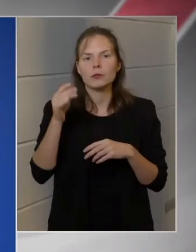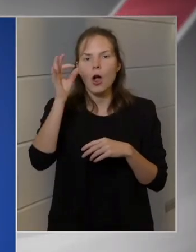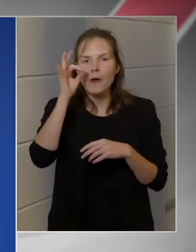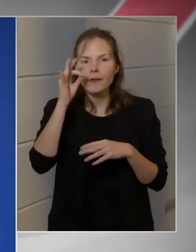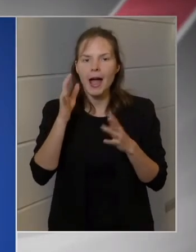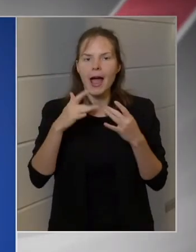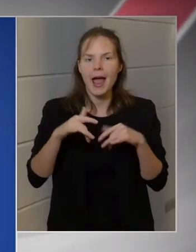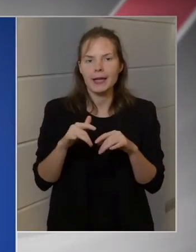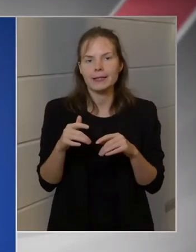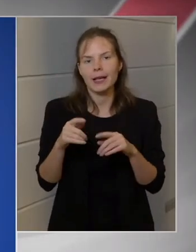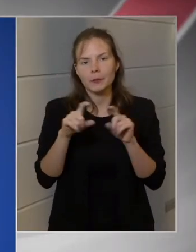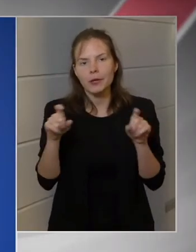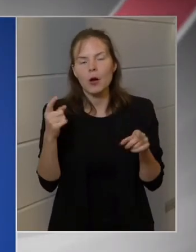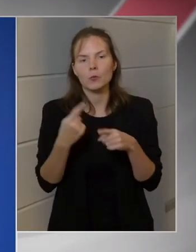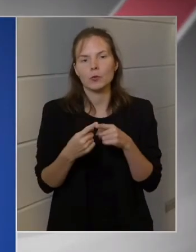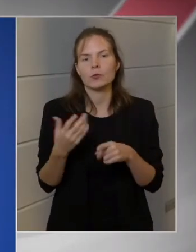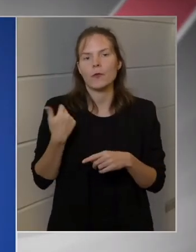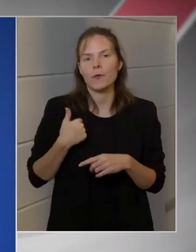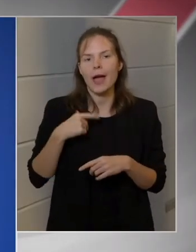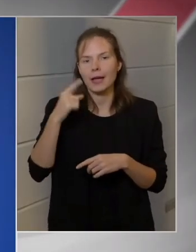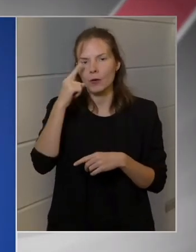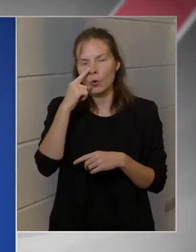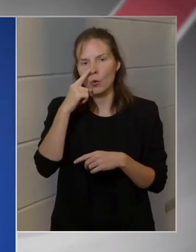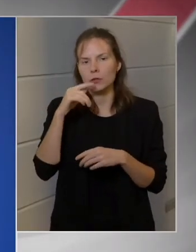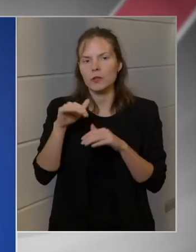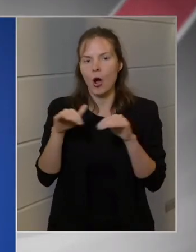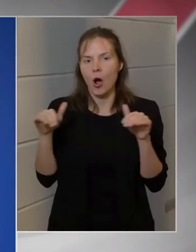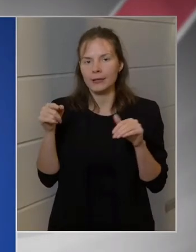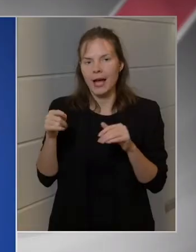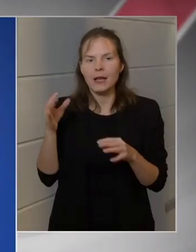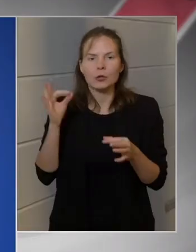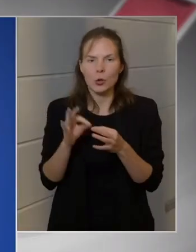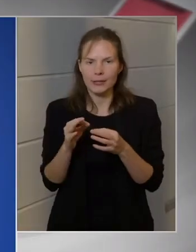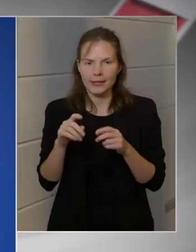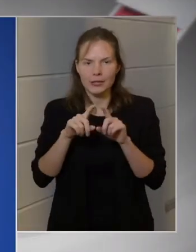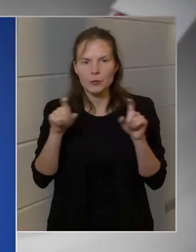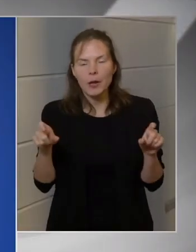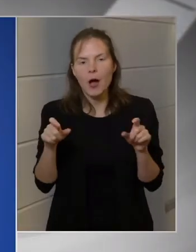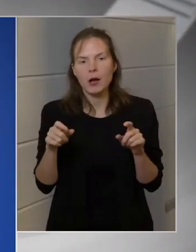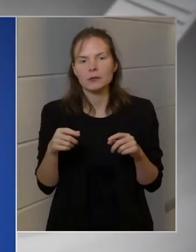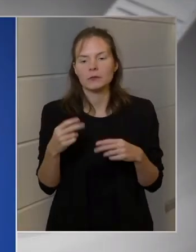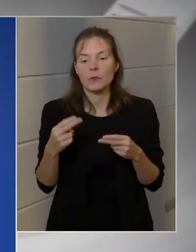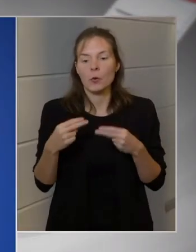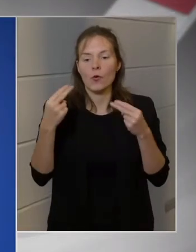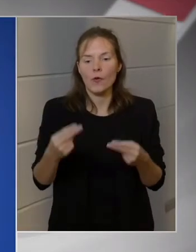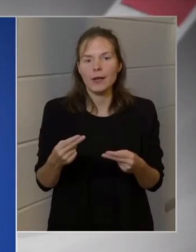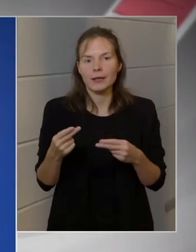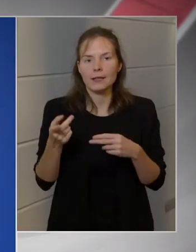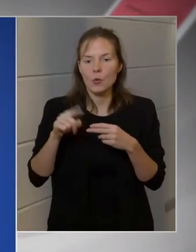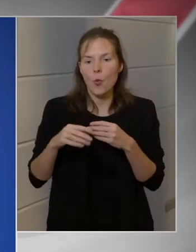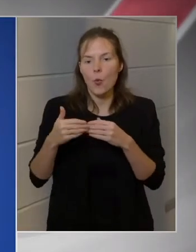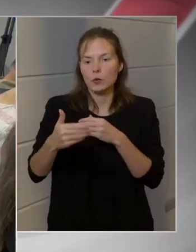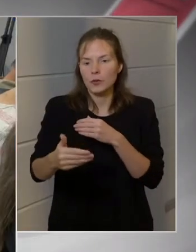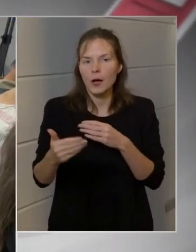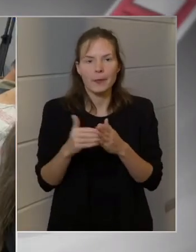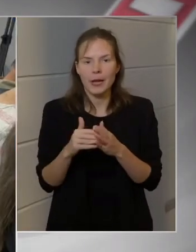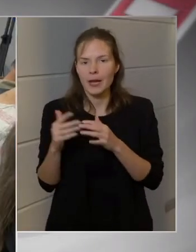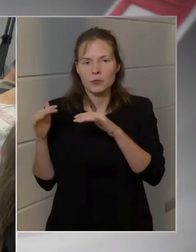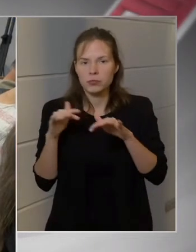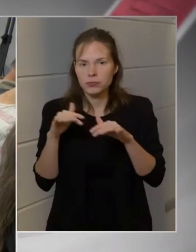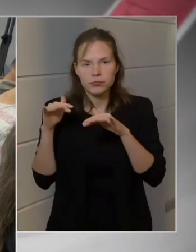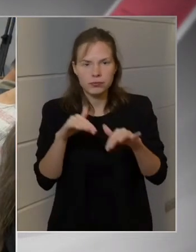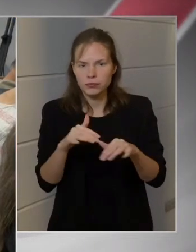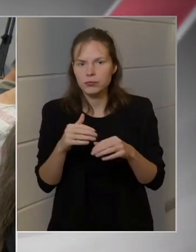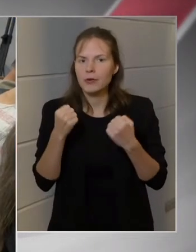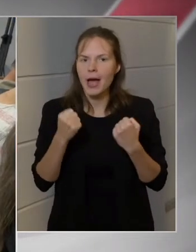a fehér orosz határon történtek miatt ez a következő hónapokban még erősödni fog. A